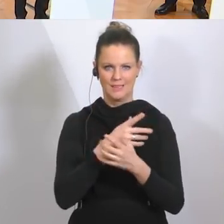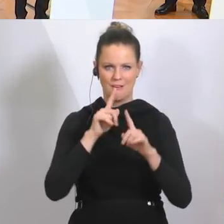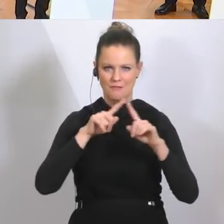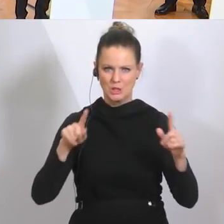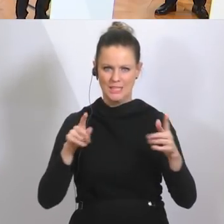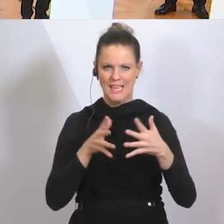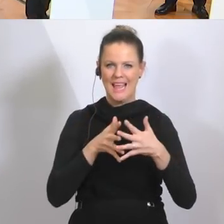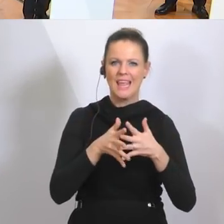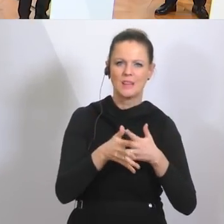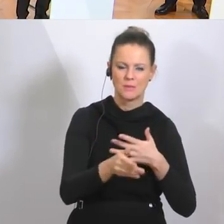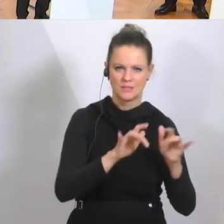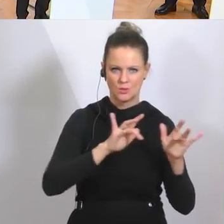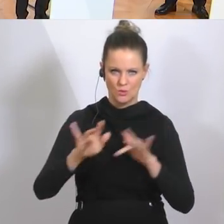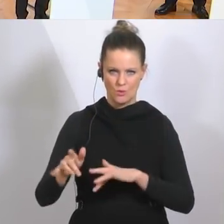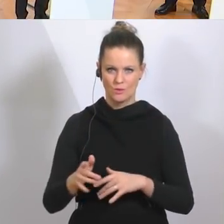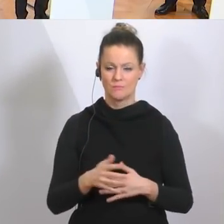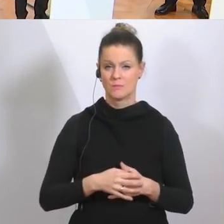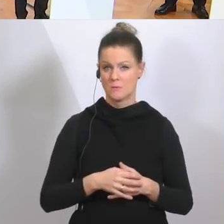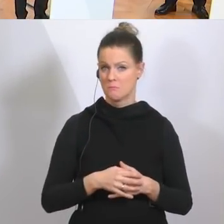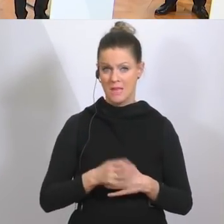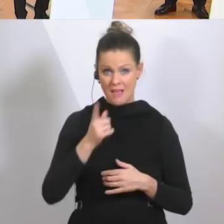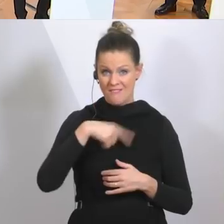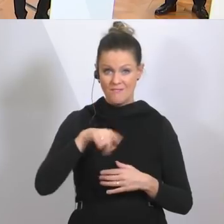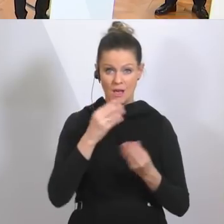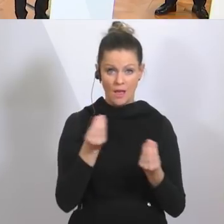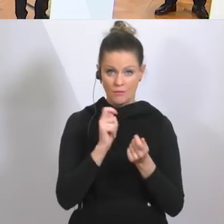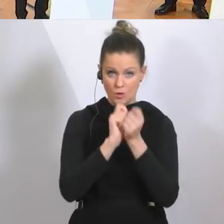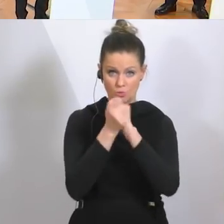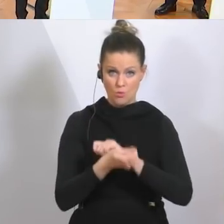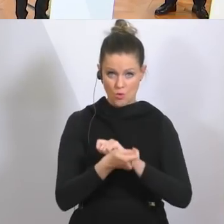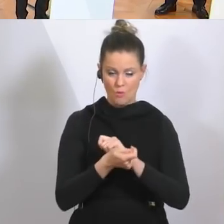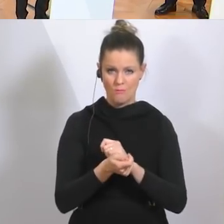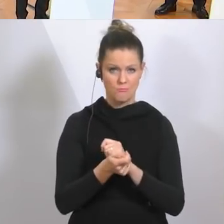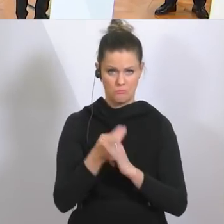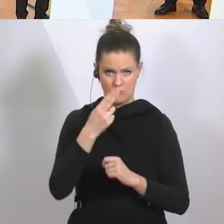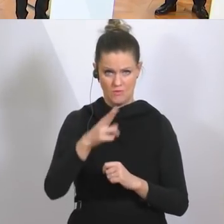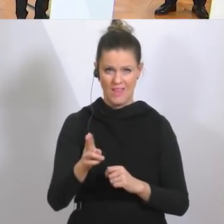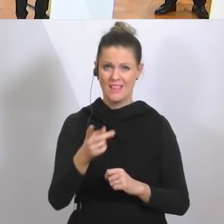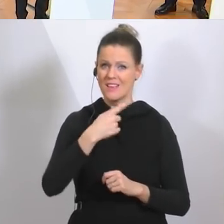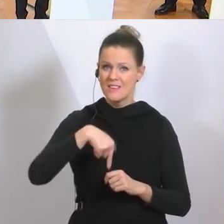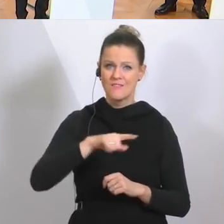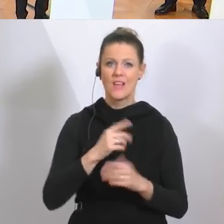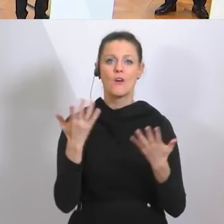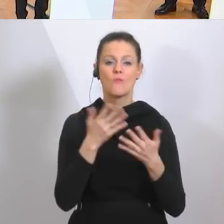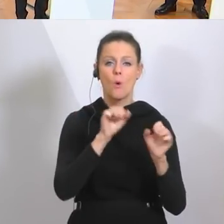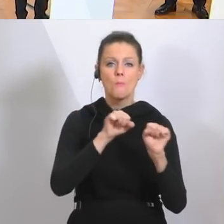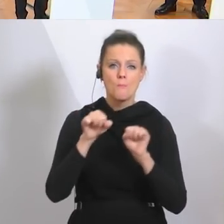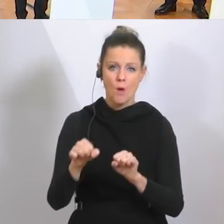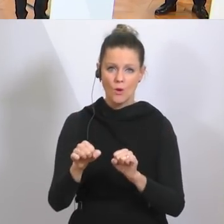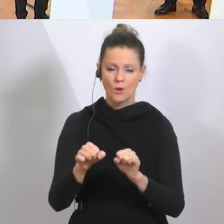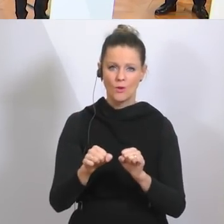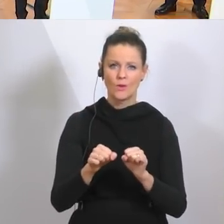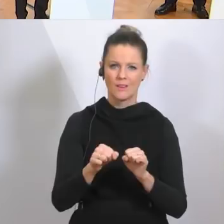Interpretationen, an unserer Linie hat sich überhaupt nichts verändert. Unser dringender Appell ist, dass überall dort, wo das möglich ist,